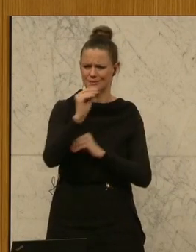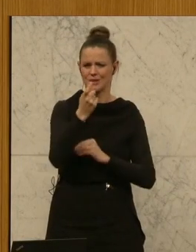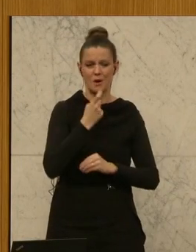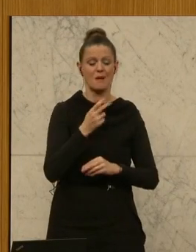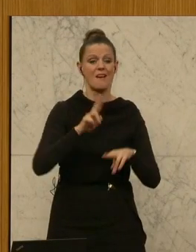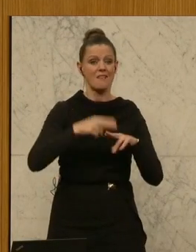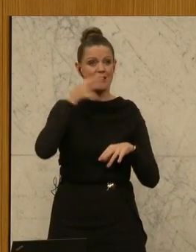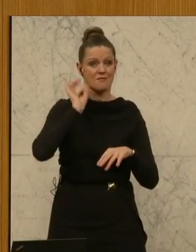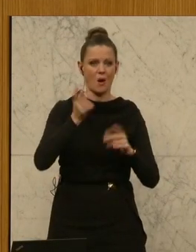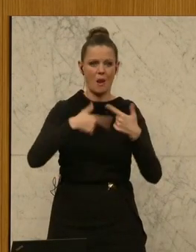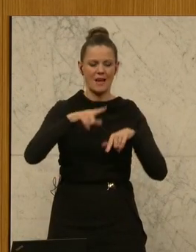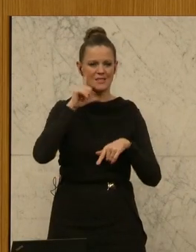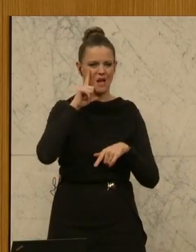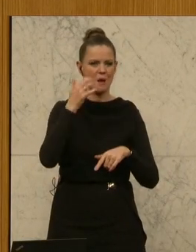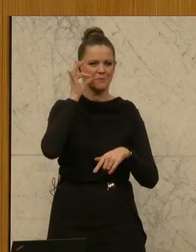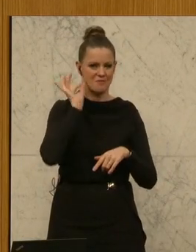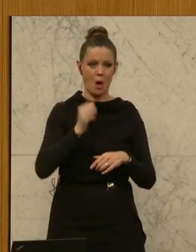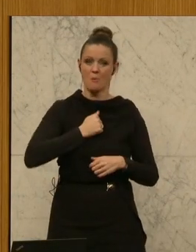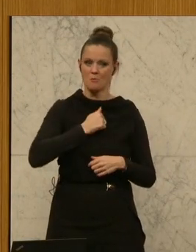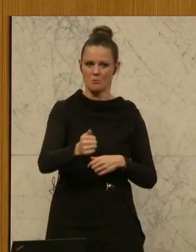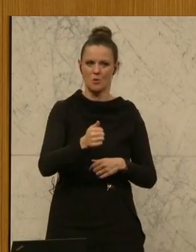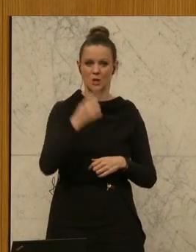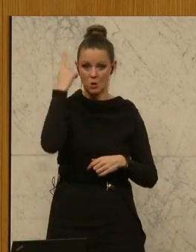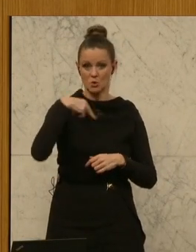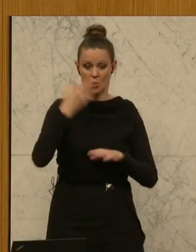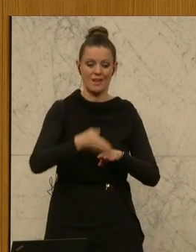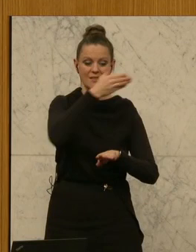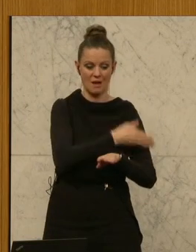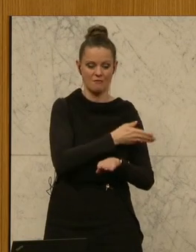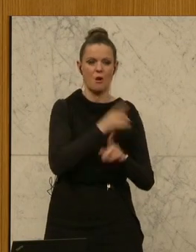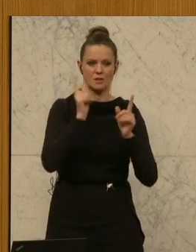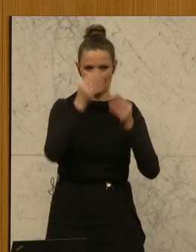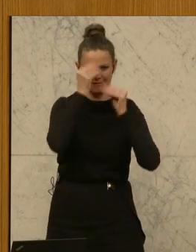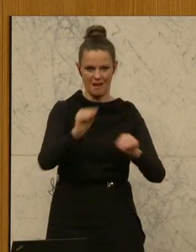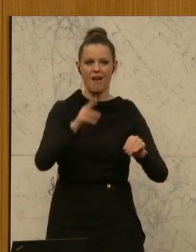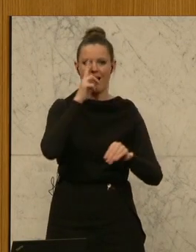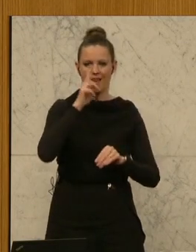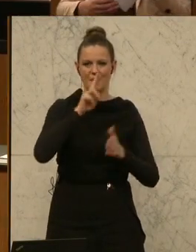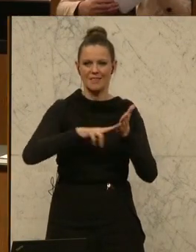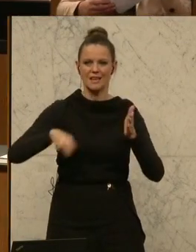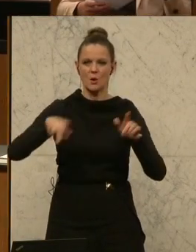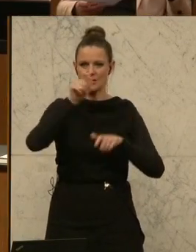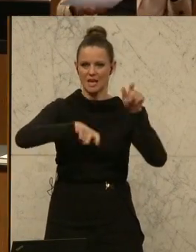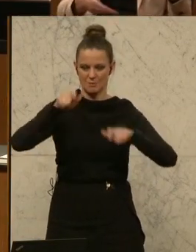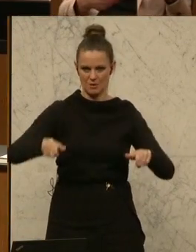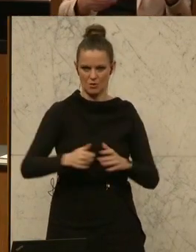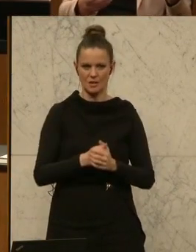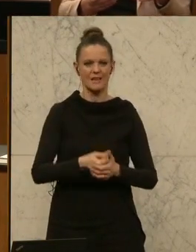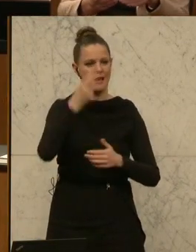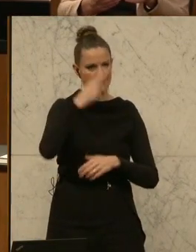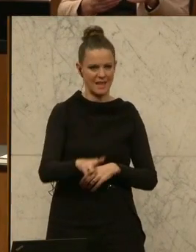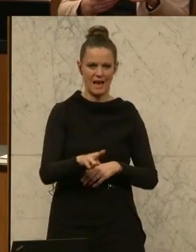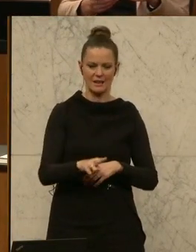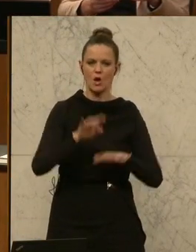Landeshauptfrau den Mut hat, und so ist es ja vor dem Sonntag, hinstellen und sagen, liebe Niederösterreicherinnen und Niederösterreicher, nein,